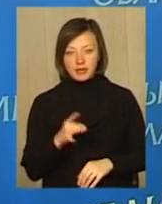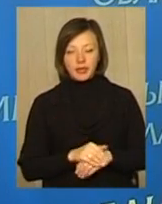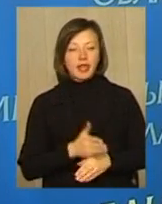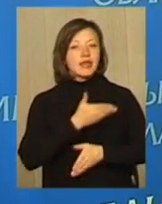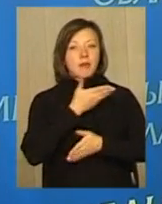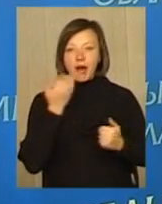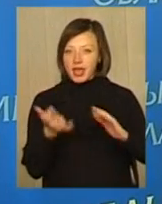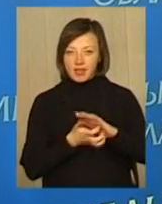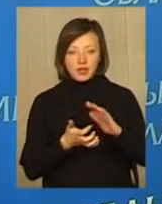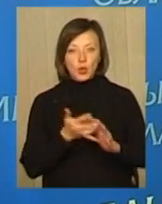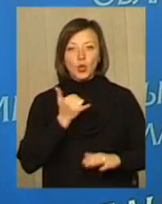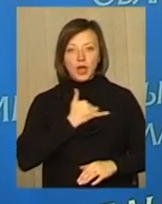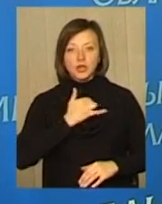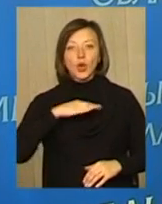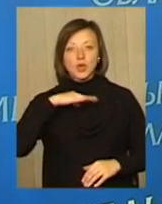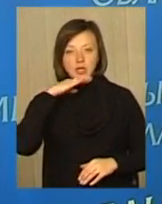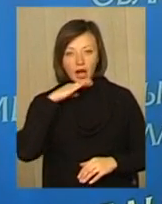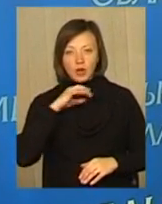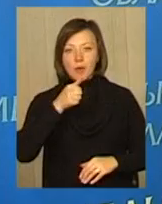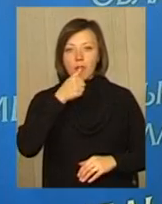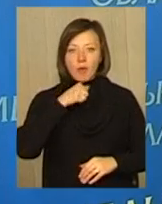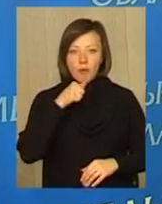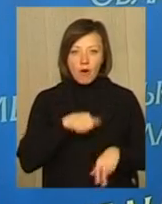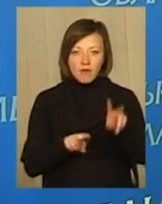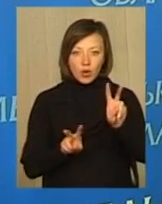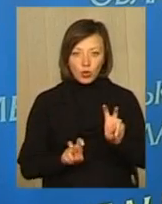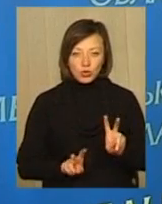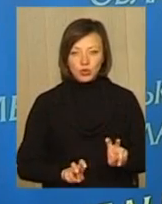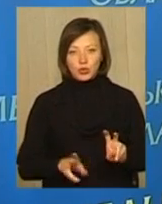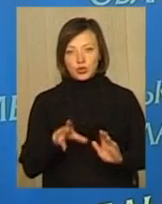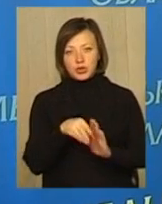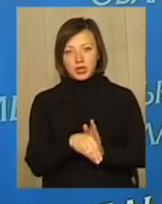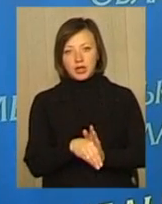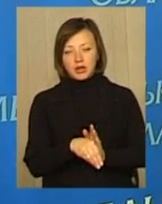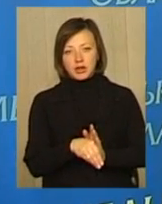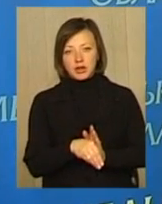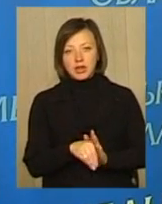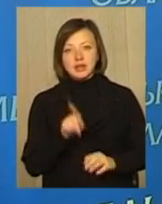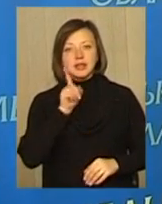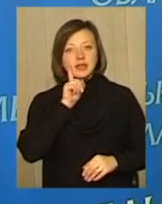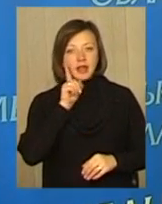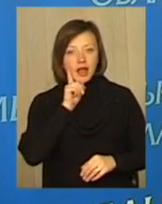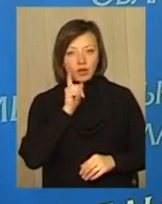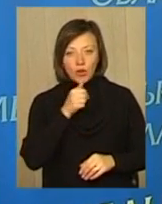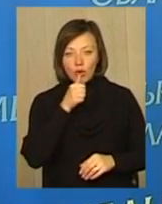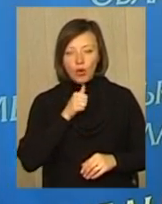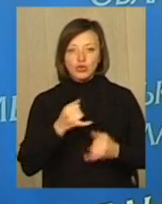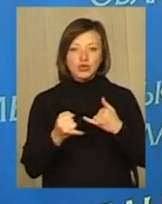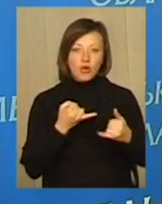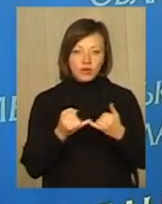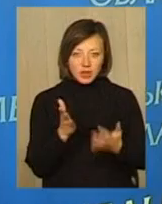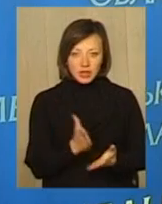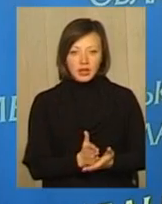дефіциту. У нас достатньо і бобових культур, в тому числі гороху, і зеленого, в тому числі і жовтого,